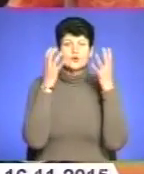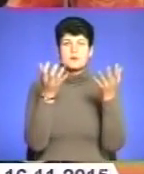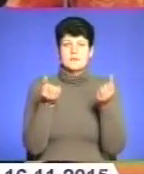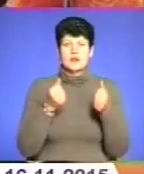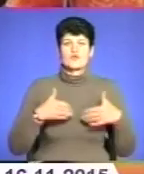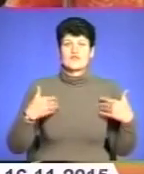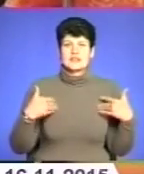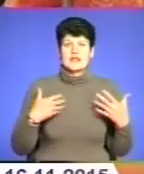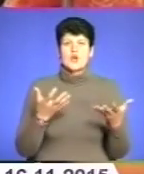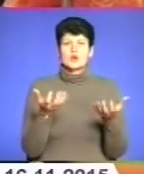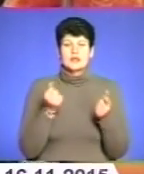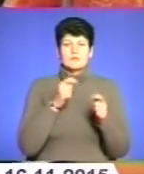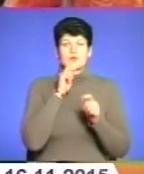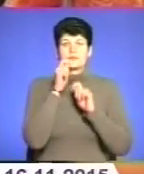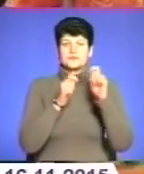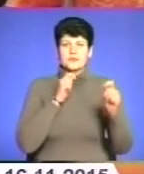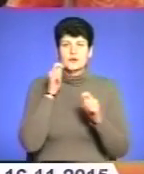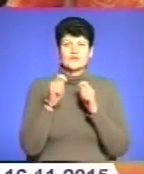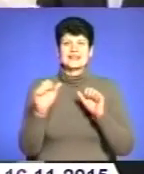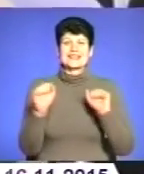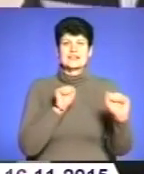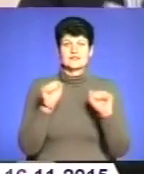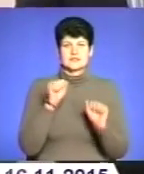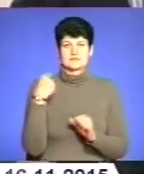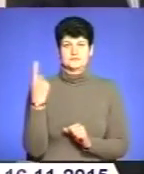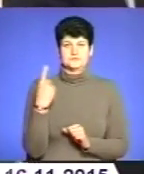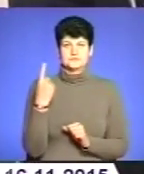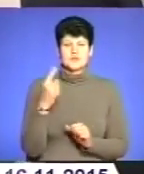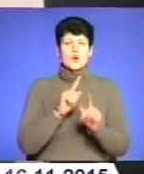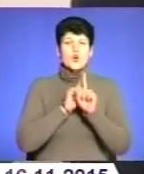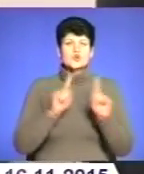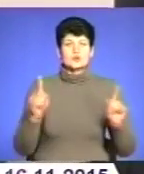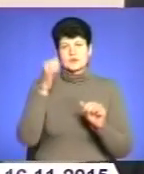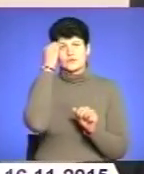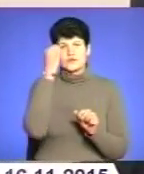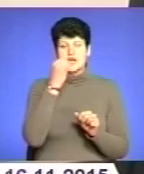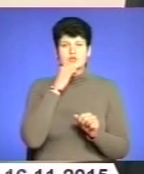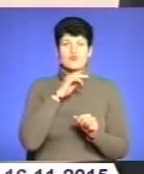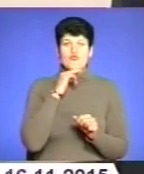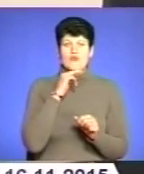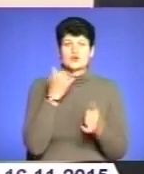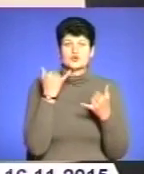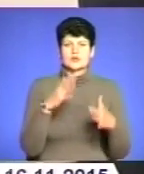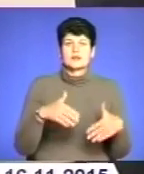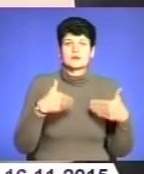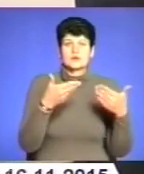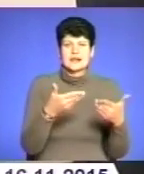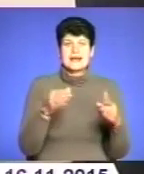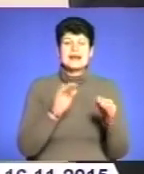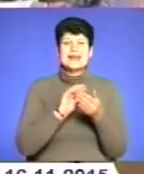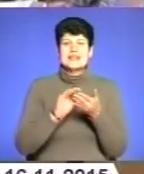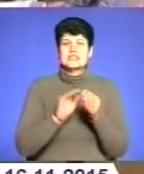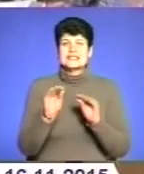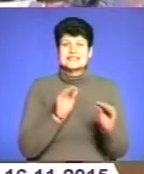вітання, отримують нагороди та подарунки від керівництва краю. Особливо вдячність та увагу сьогодні адресують режисерам,